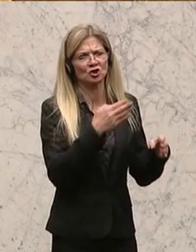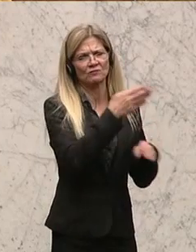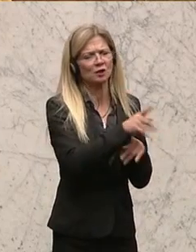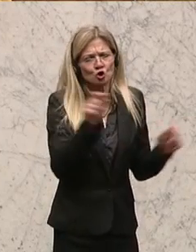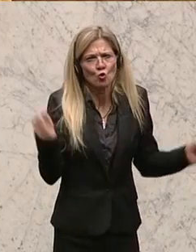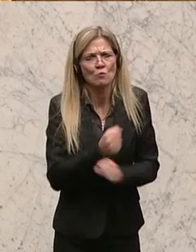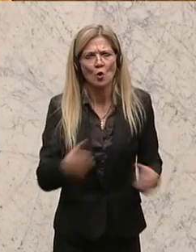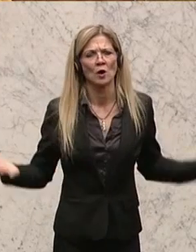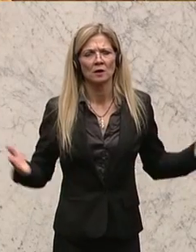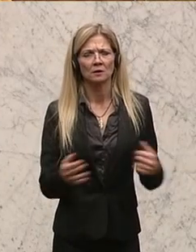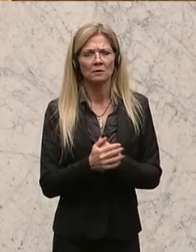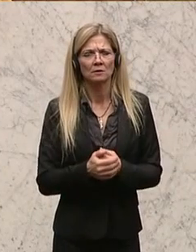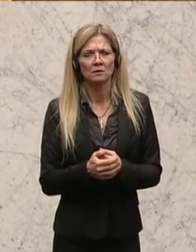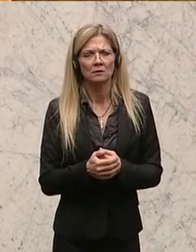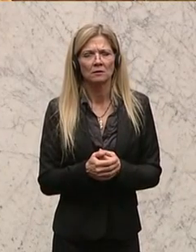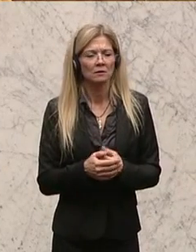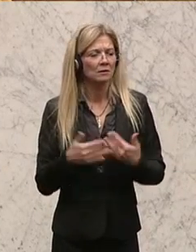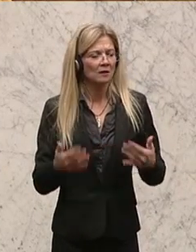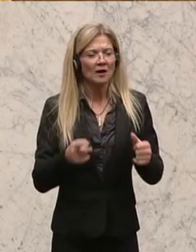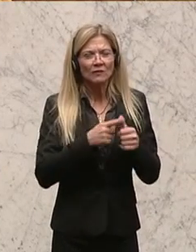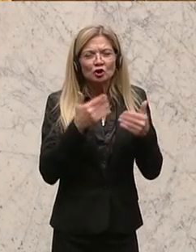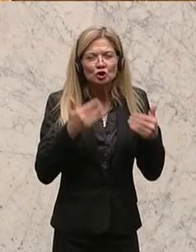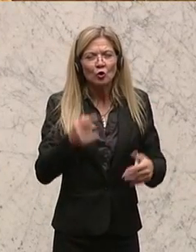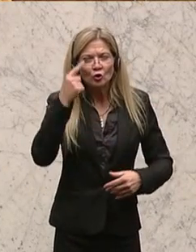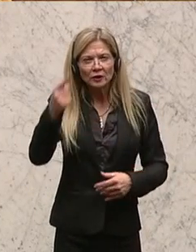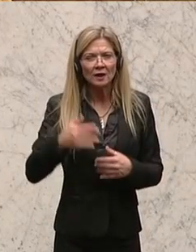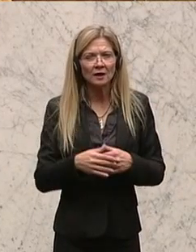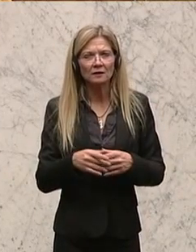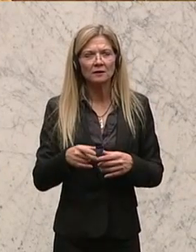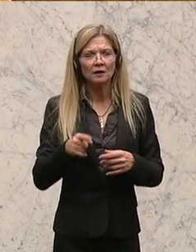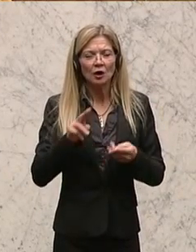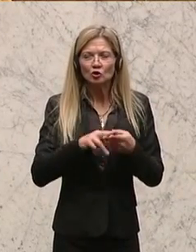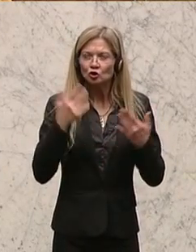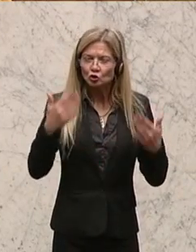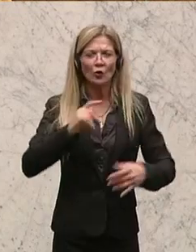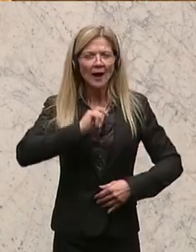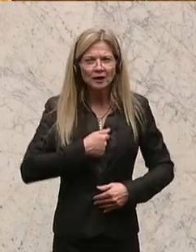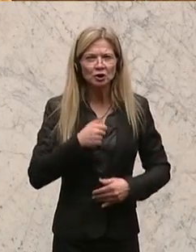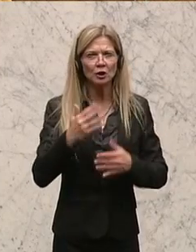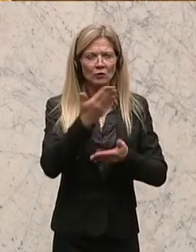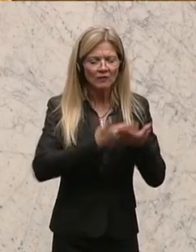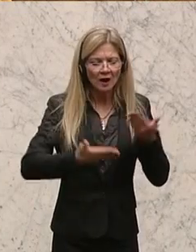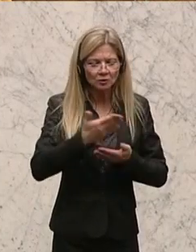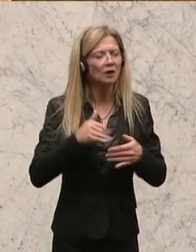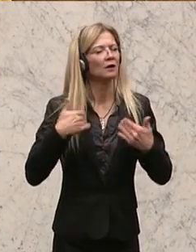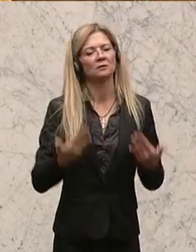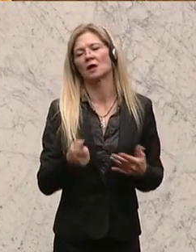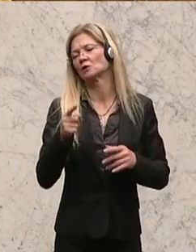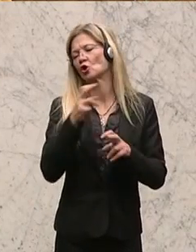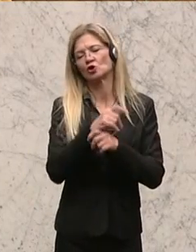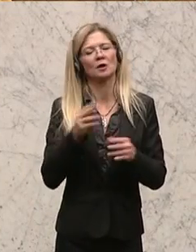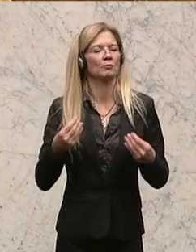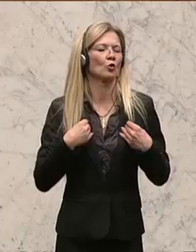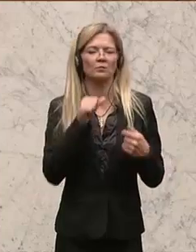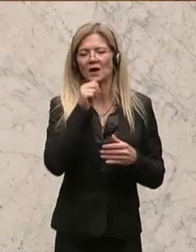dieser Geist die Verhandlungen determiniert, solange wird es in Österreich keine Reformen geben. Und da werden wir noch einmal 40 Jahre